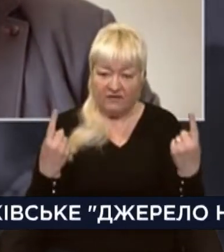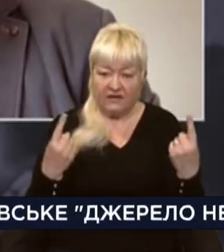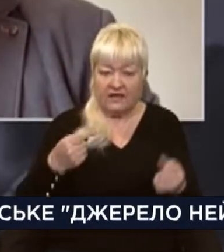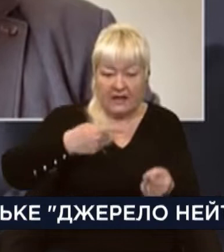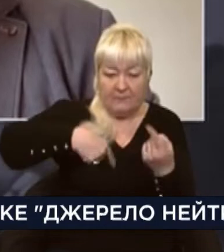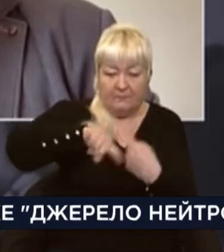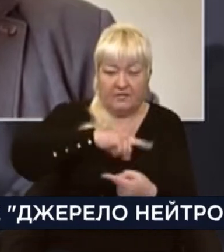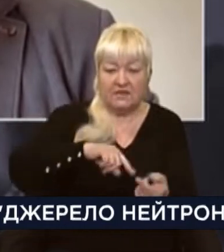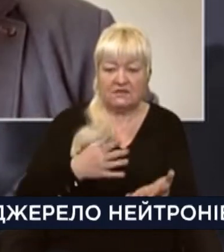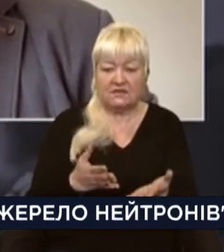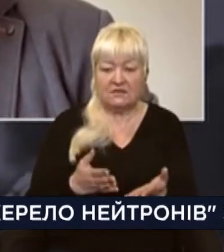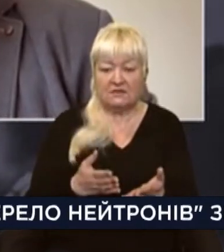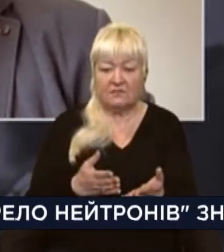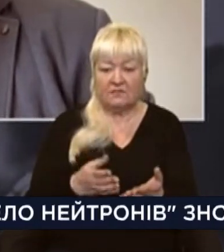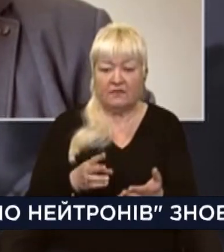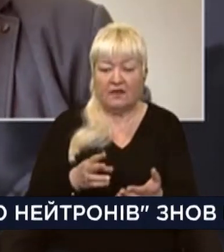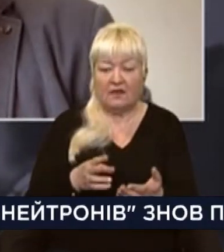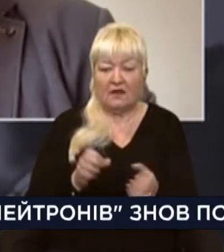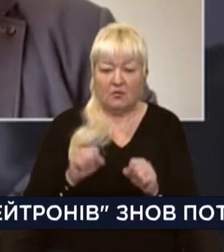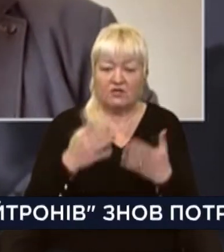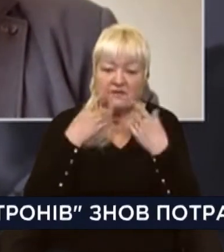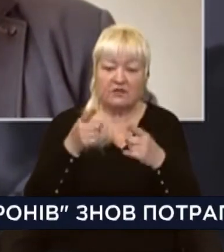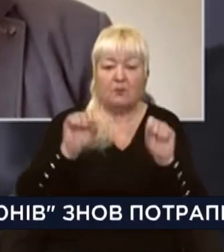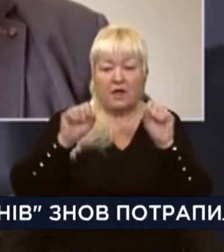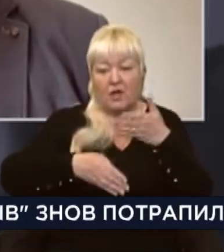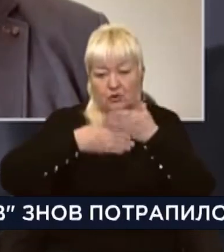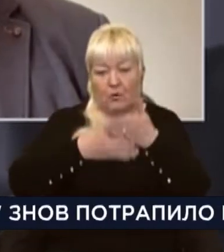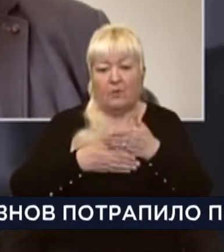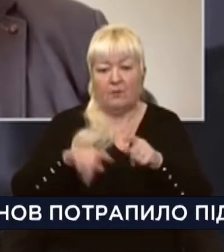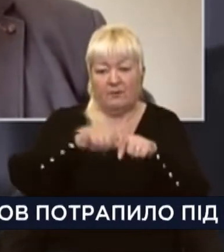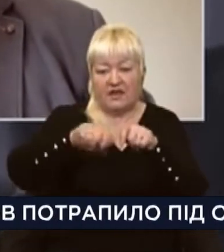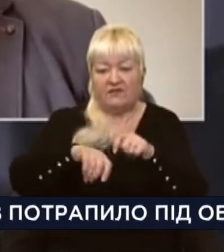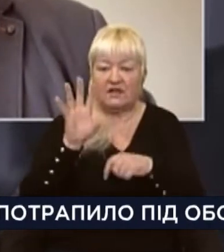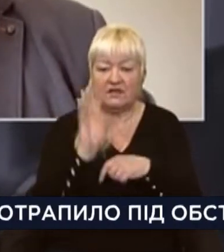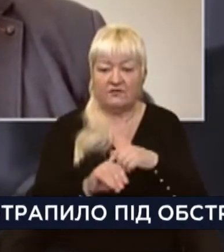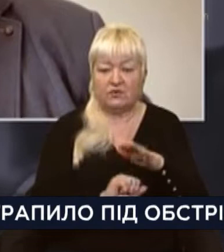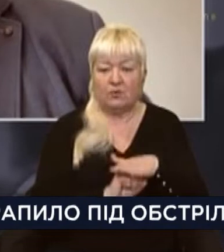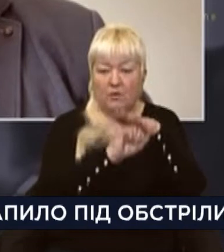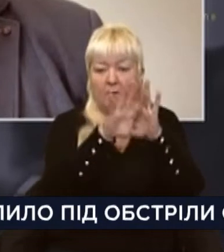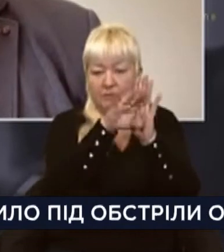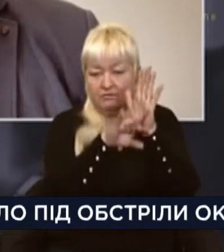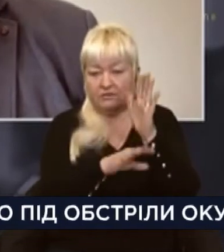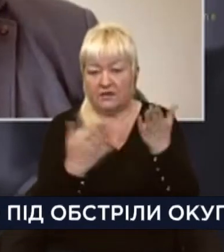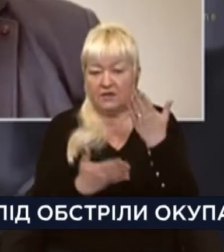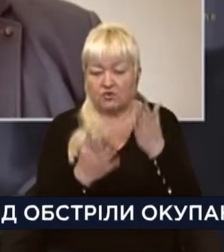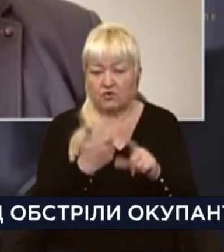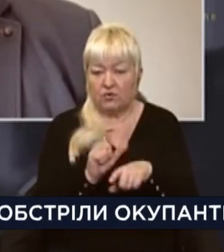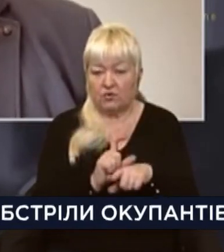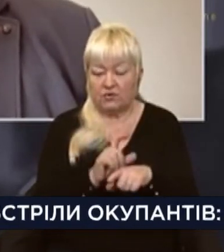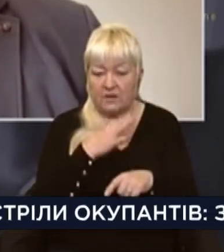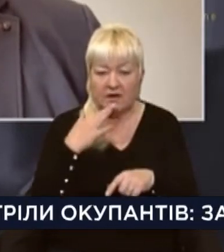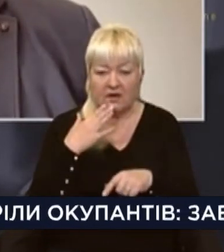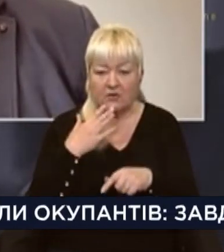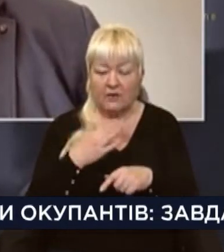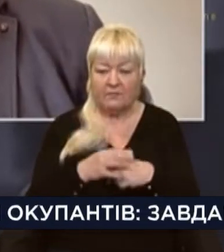може звернутися до нас, та ми допоможемо йому перевірити всю базу, якщо вона дуже велика. І ще є один